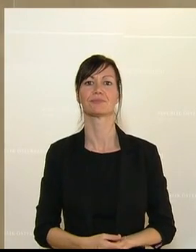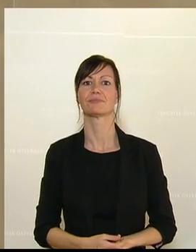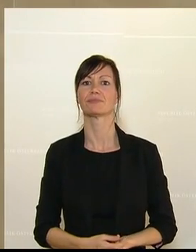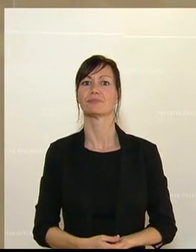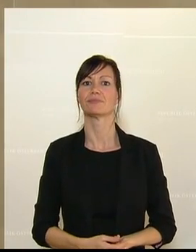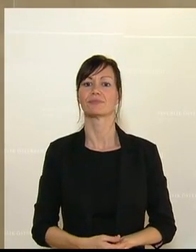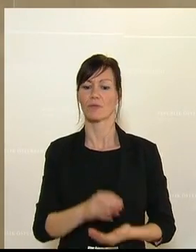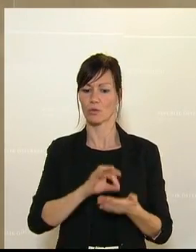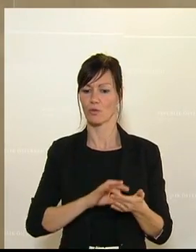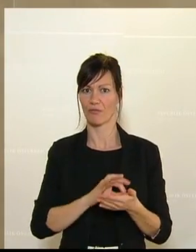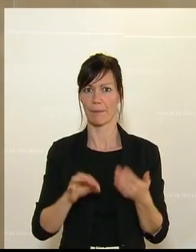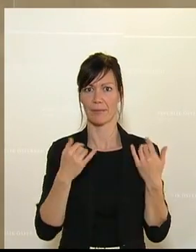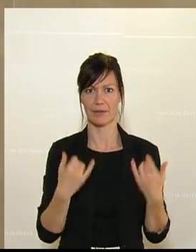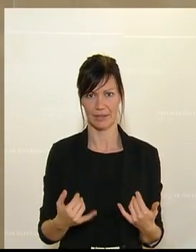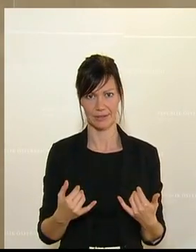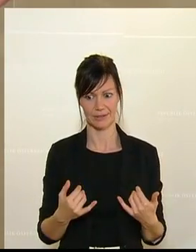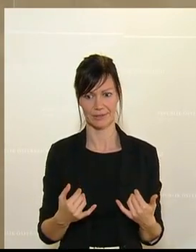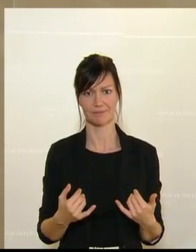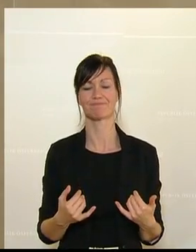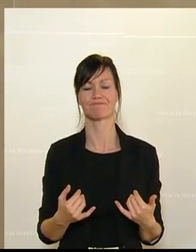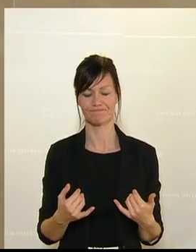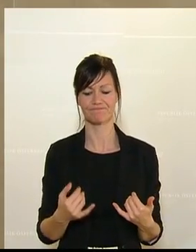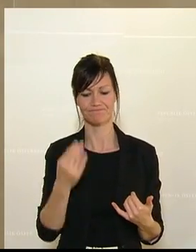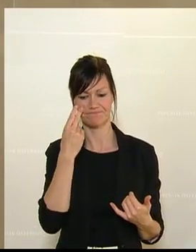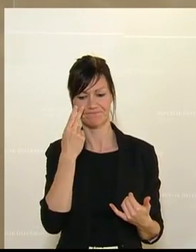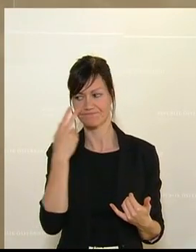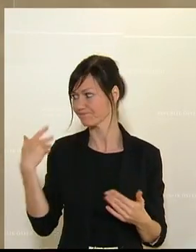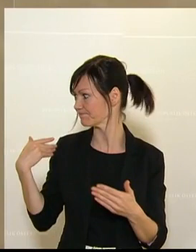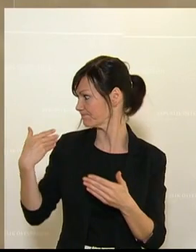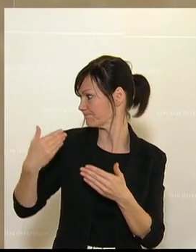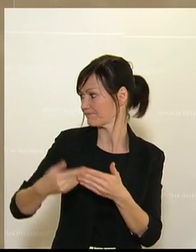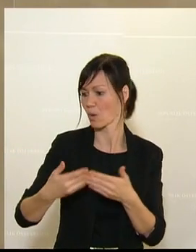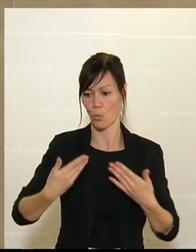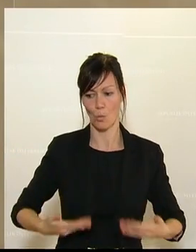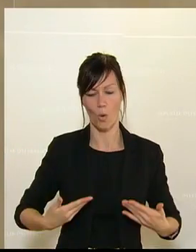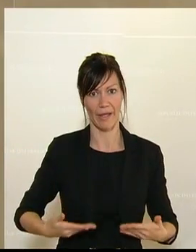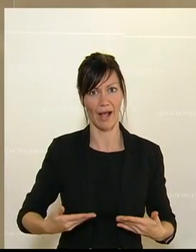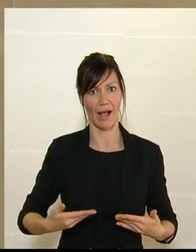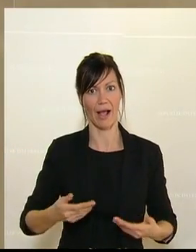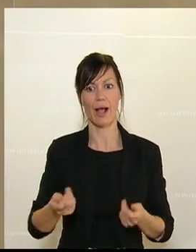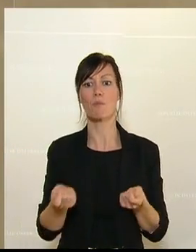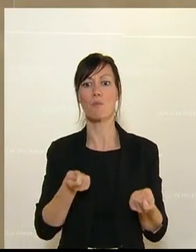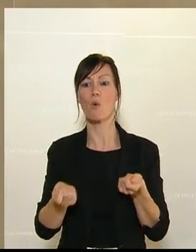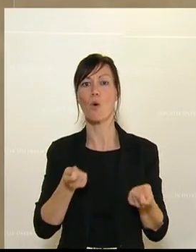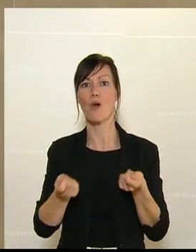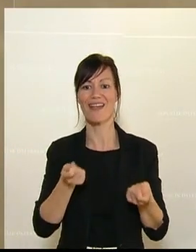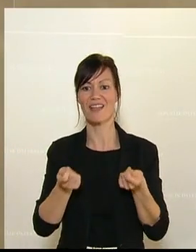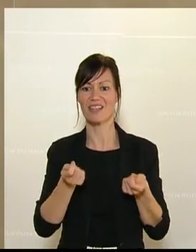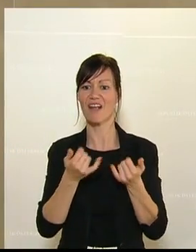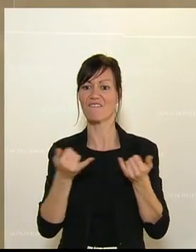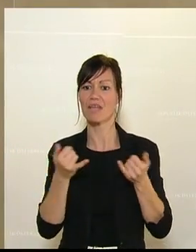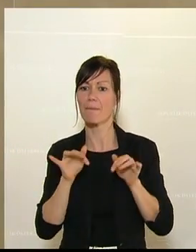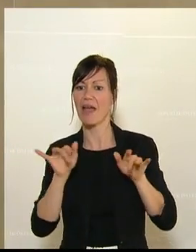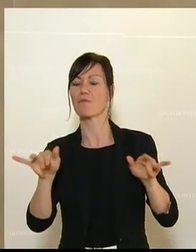Es ist November und wenn man sich anschaut, was hat in diesem Jahr die Landwirtschaft oder die politische Landwirtschaft in der Landwirtschaft geprägt